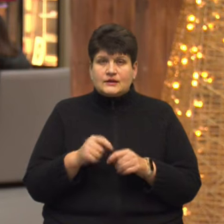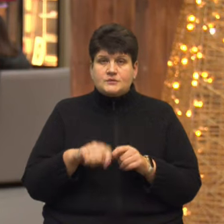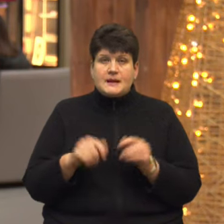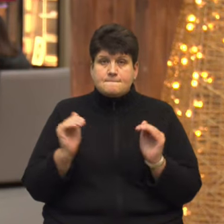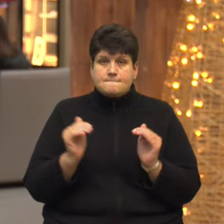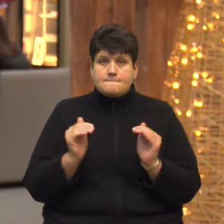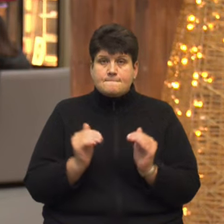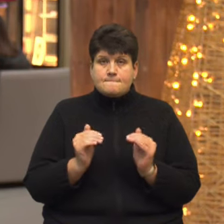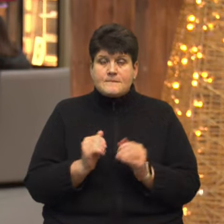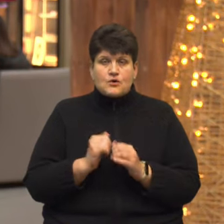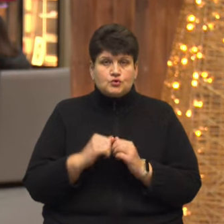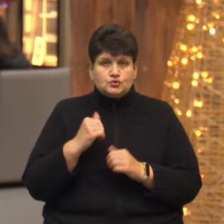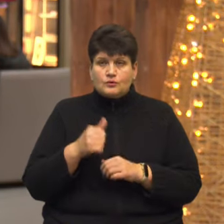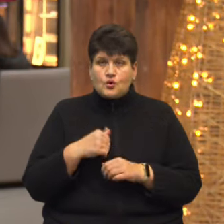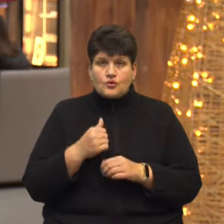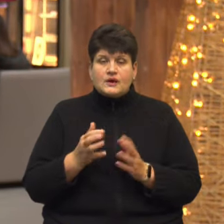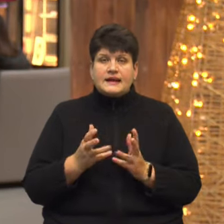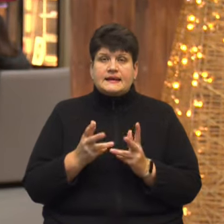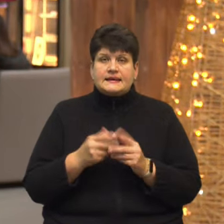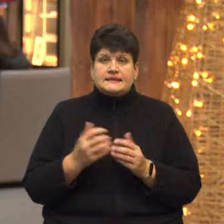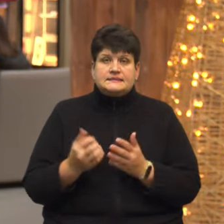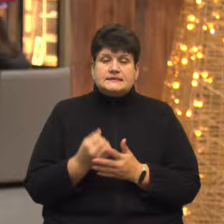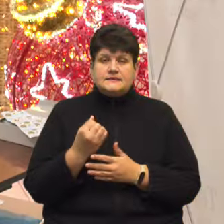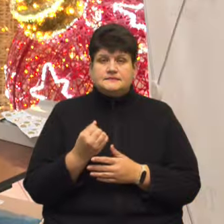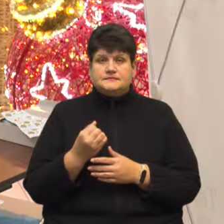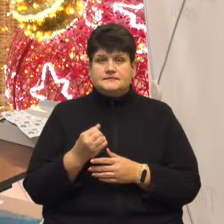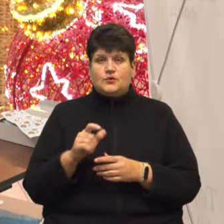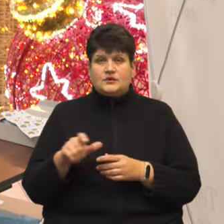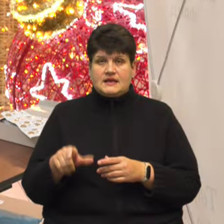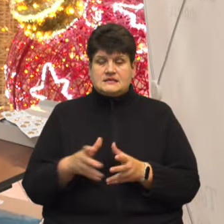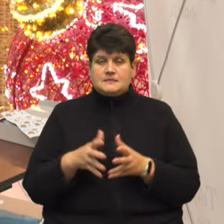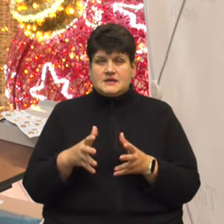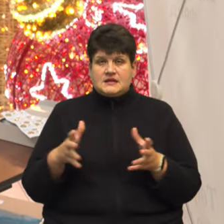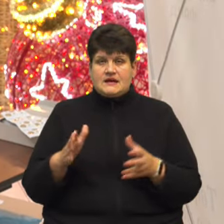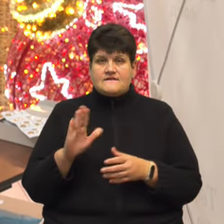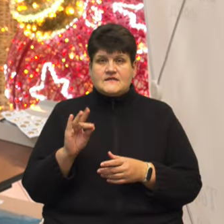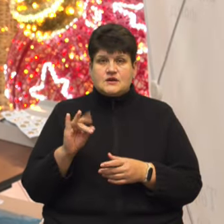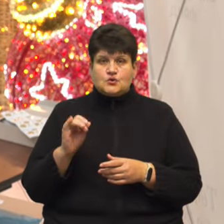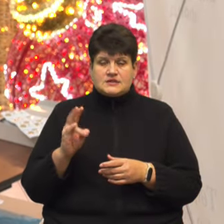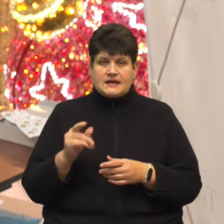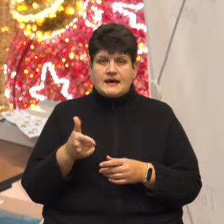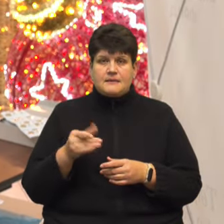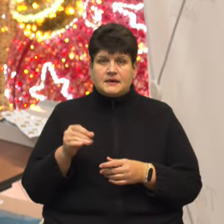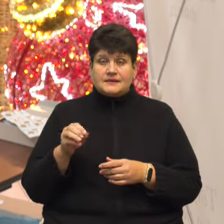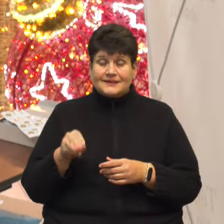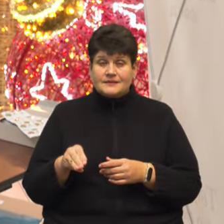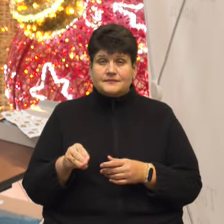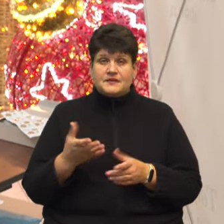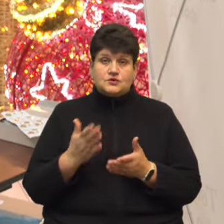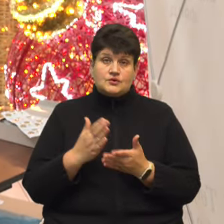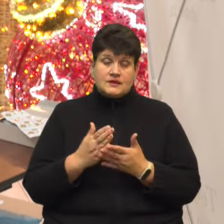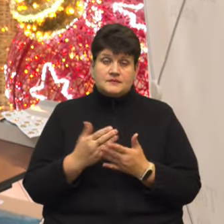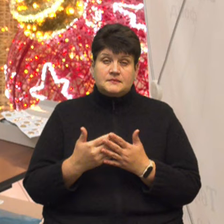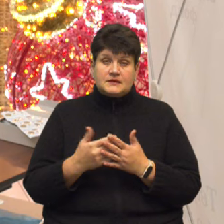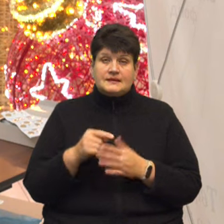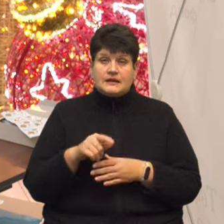роком, зменшується. Кількість виявлених пацієнтів збільшується. На вірусні гепатити, ну, зрештою, якщо має статистику тільки